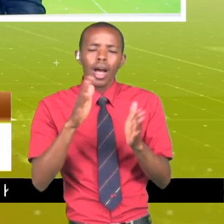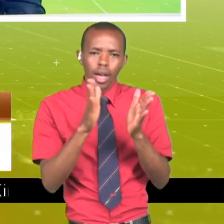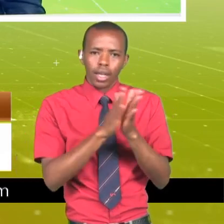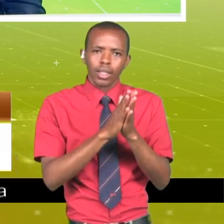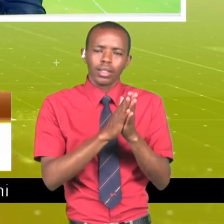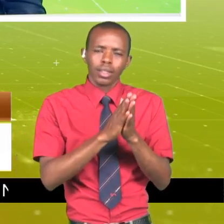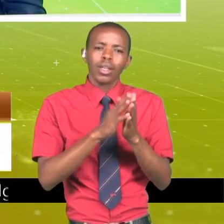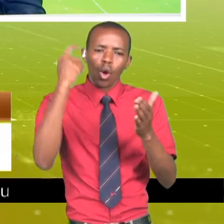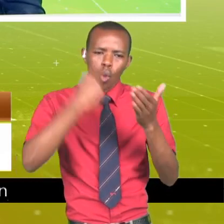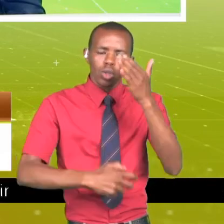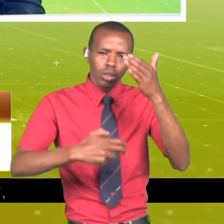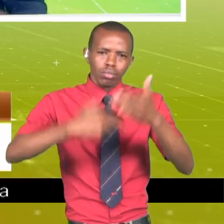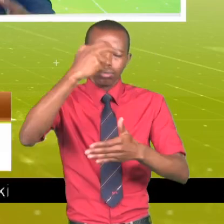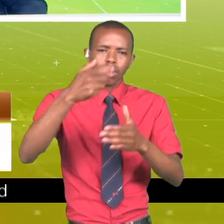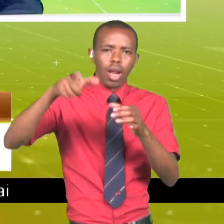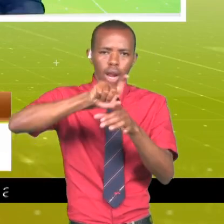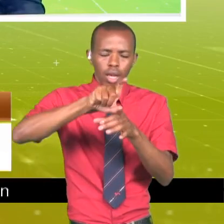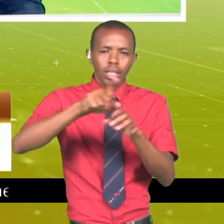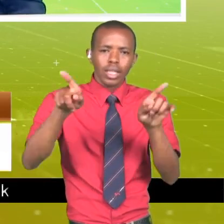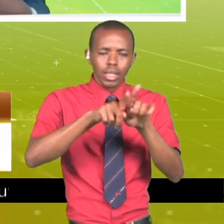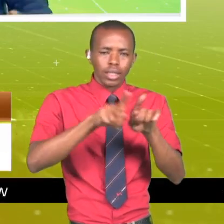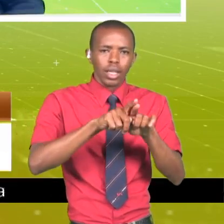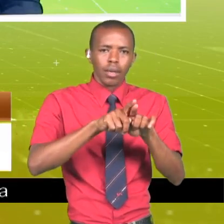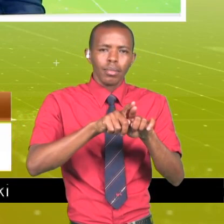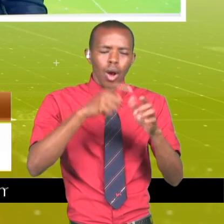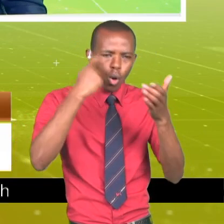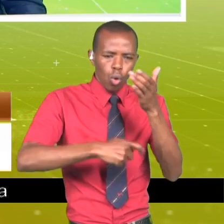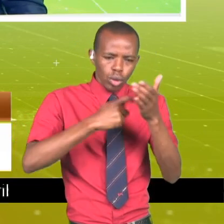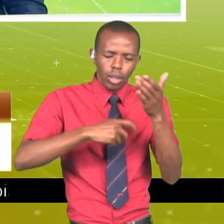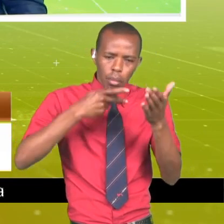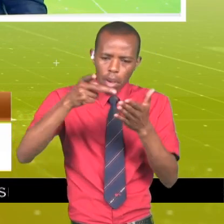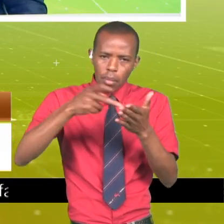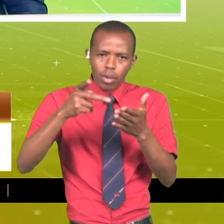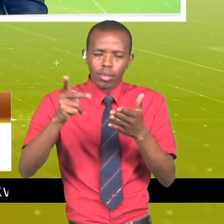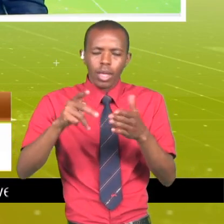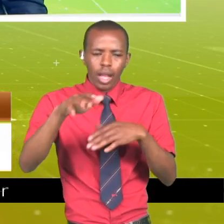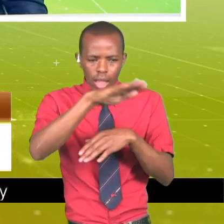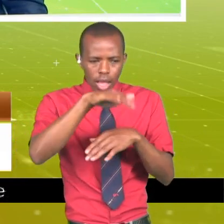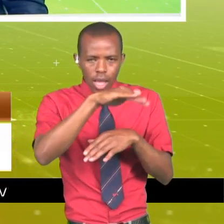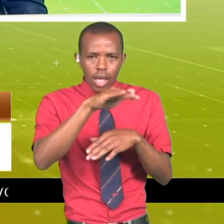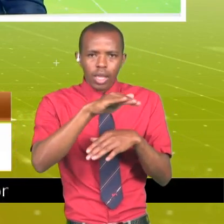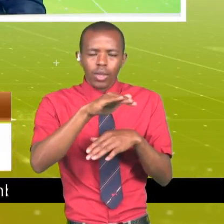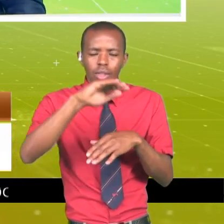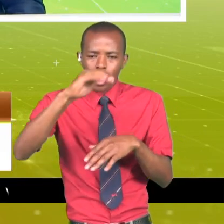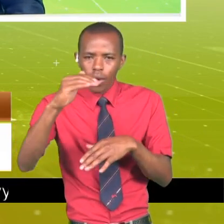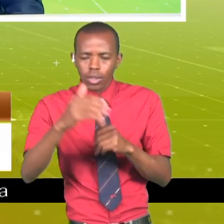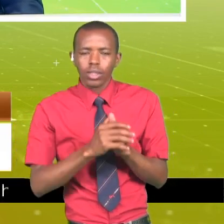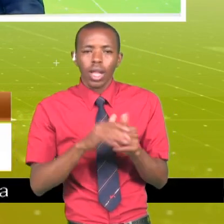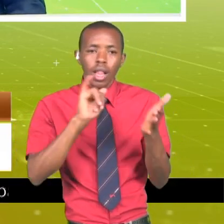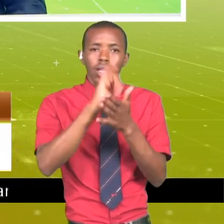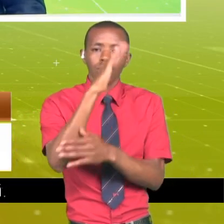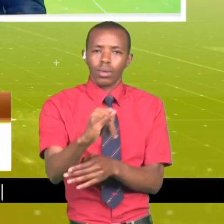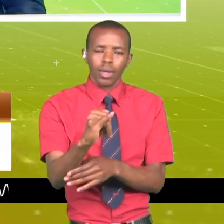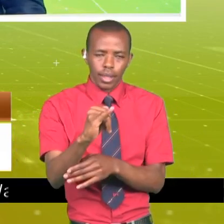bei ya miraha. Bili ambavyo ushuru unalipo katika maeneo yale ya zile kaunti. Na diyo mana